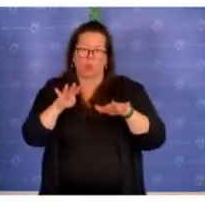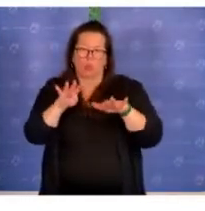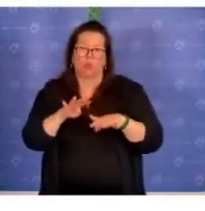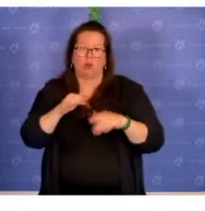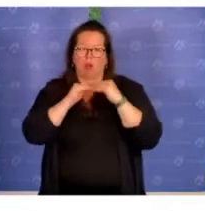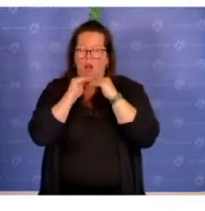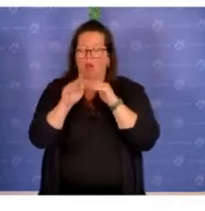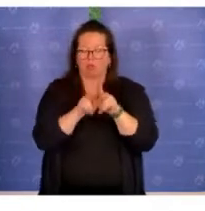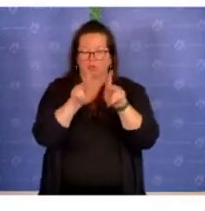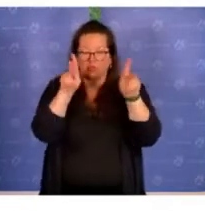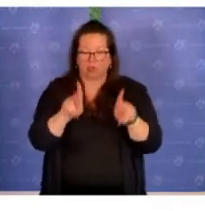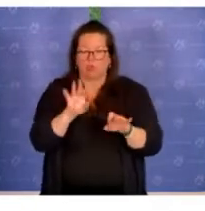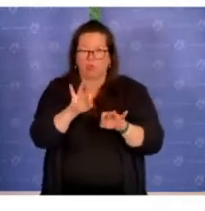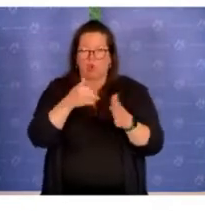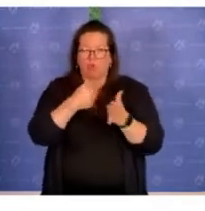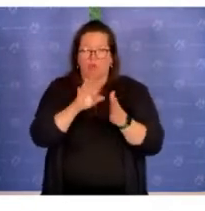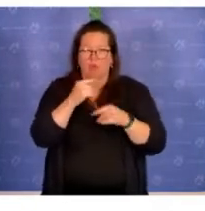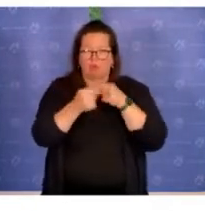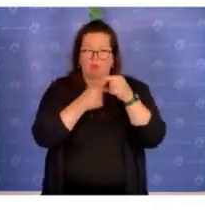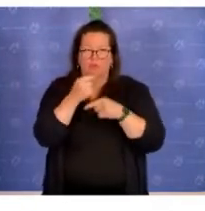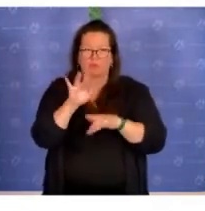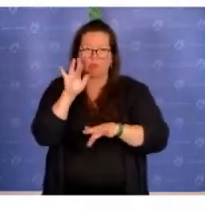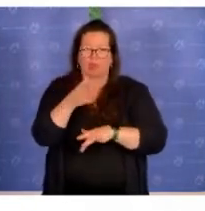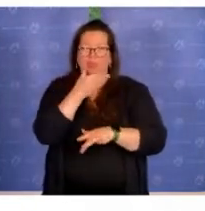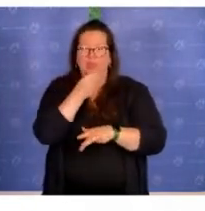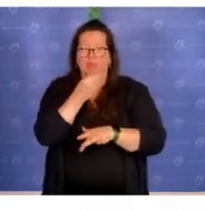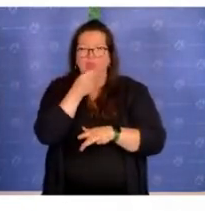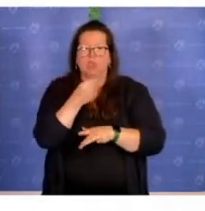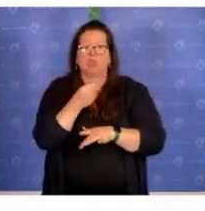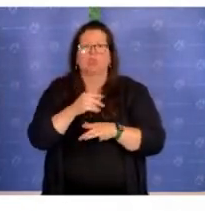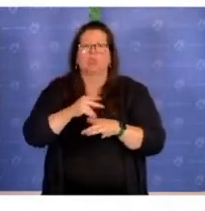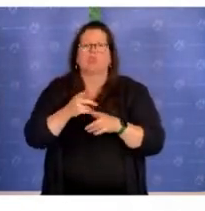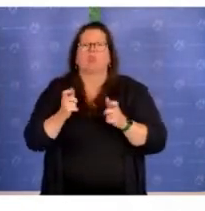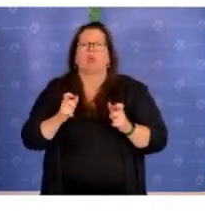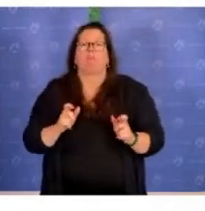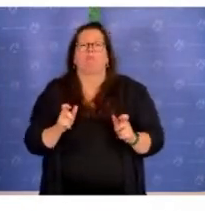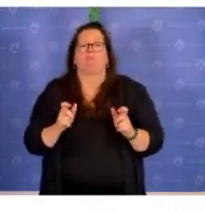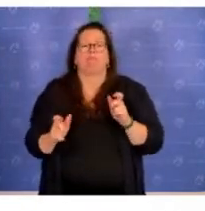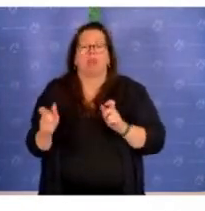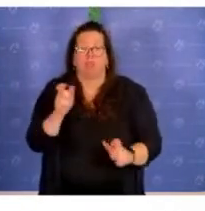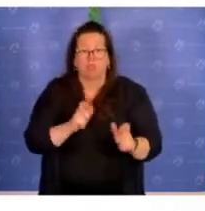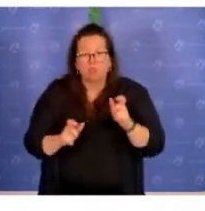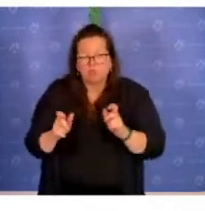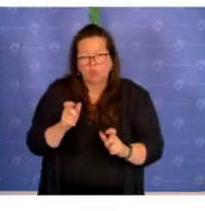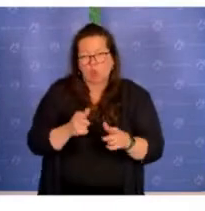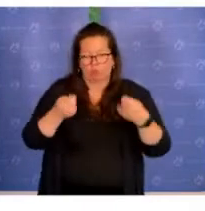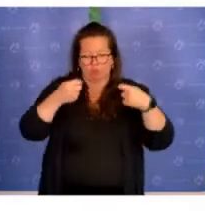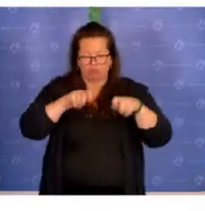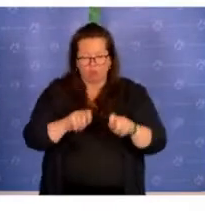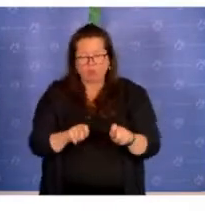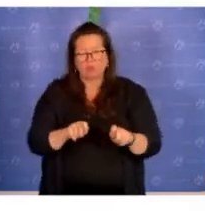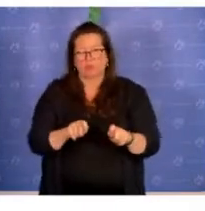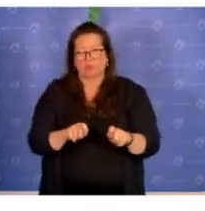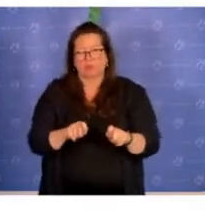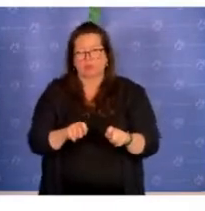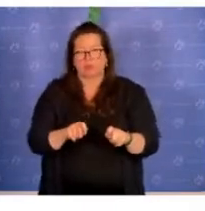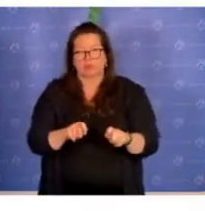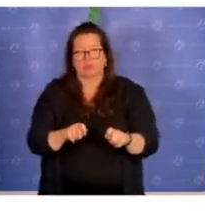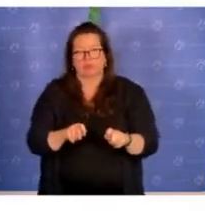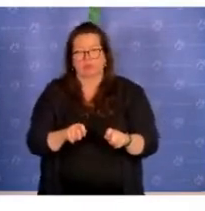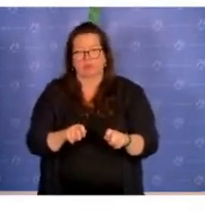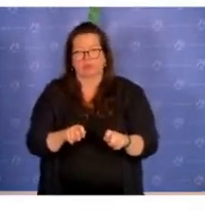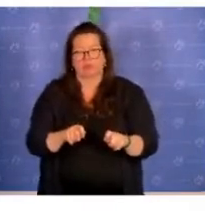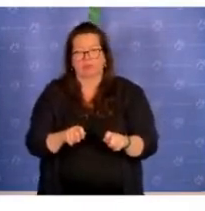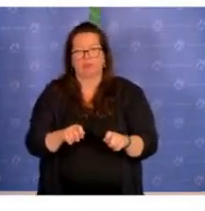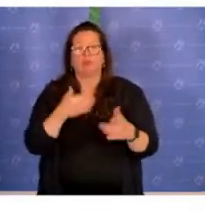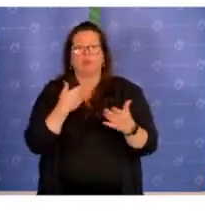Landeskonzept zur Weiterentwicklung der Antisemitismusprävention beschlossen, das insofern vielleicht auch erwähnenswert